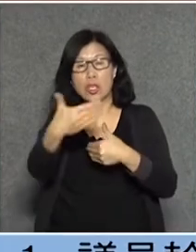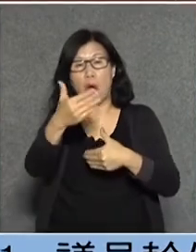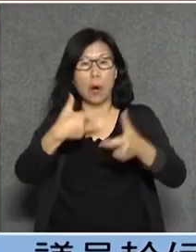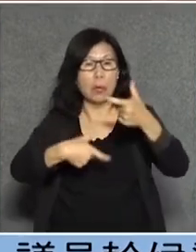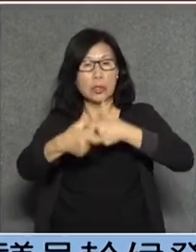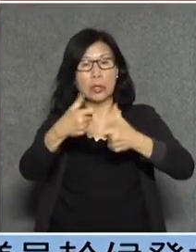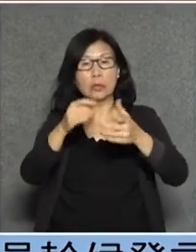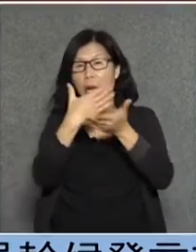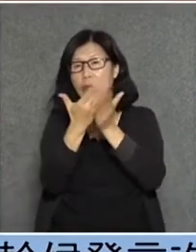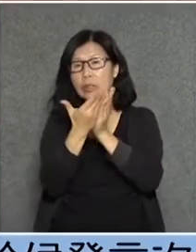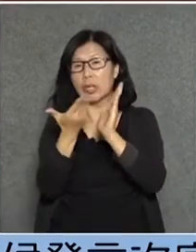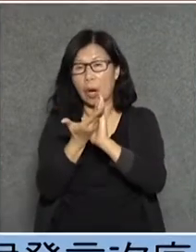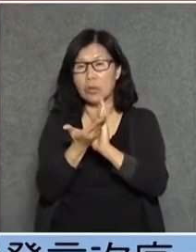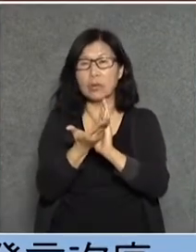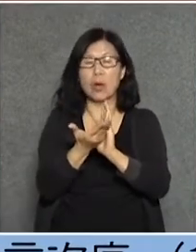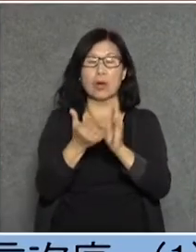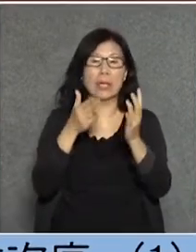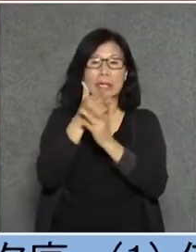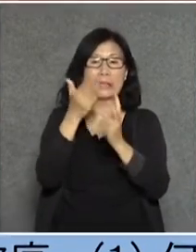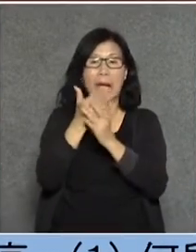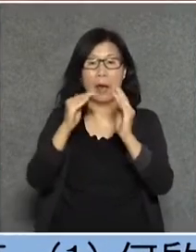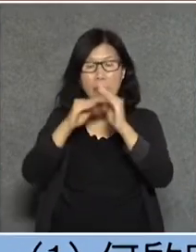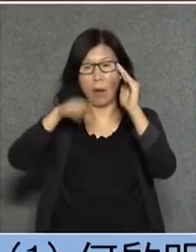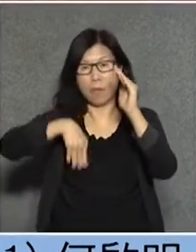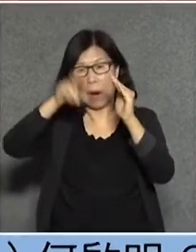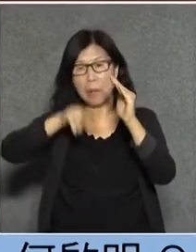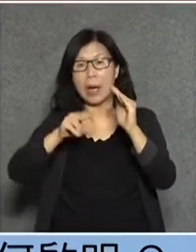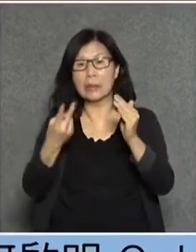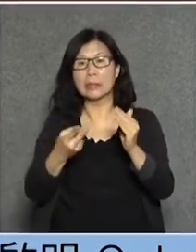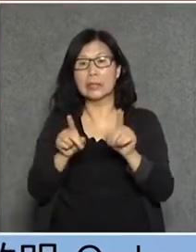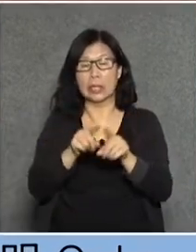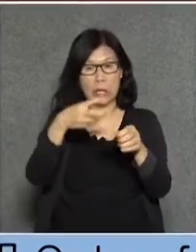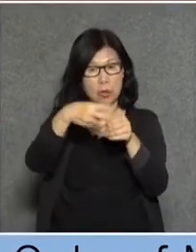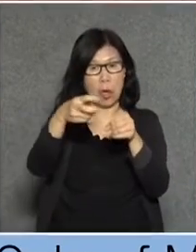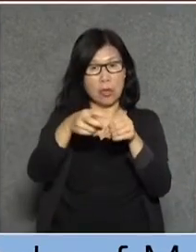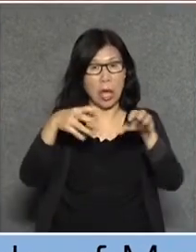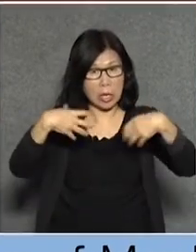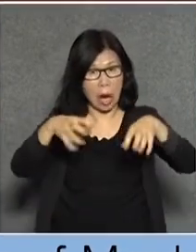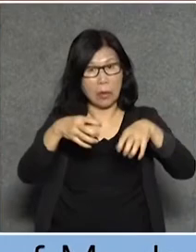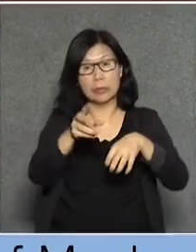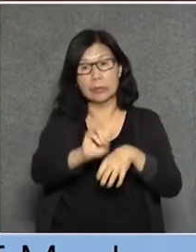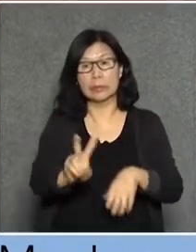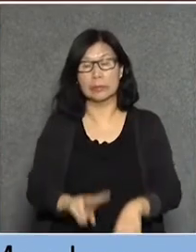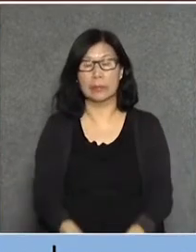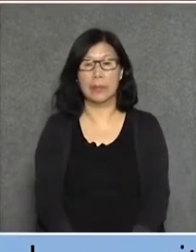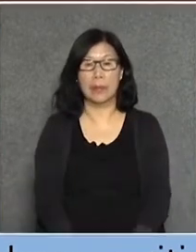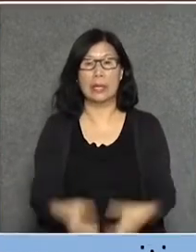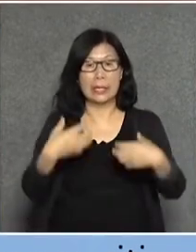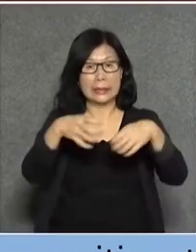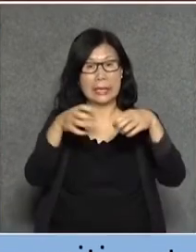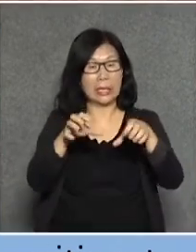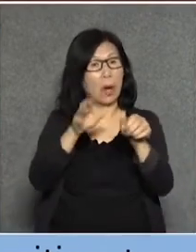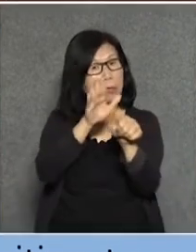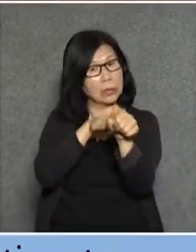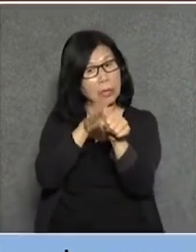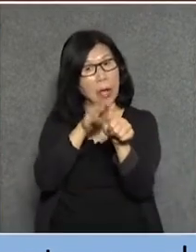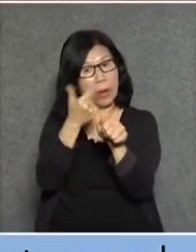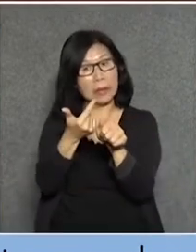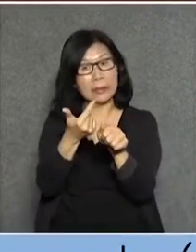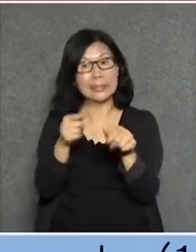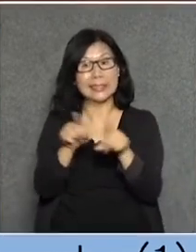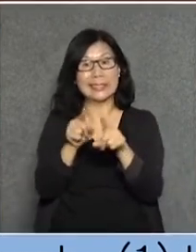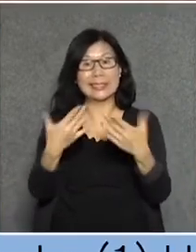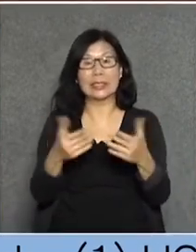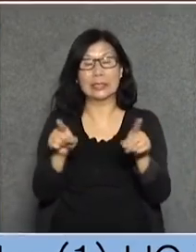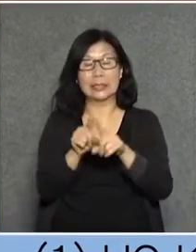你的時候那你應該做點事等於你養一隻狗一樣狗對你好的那你就